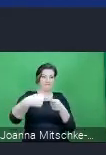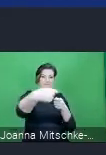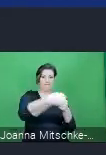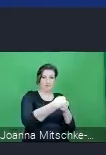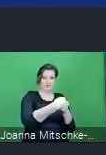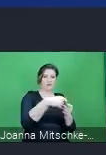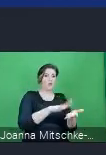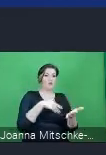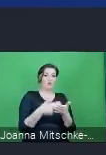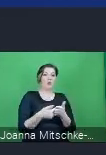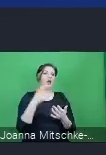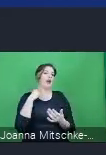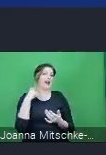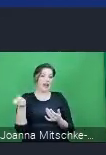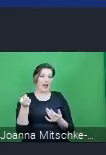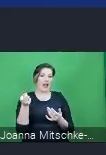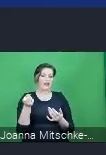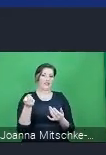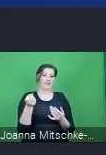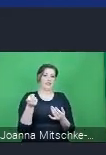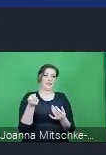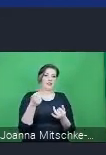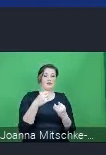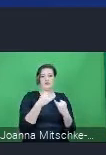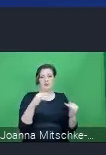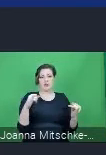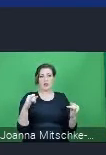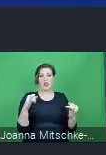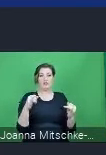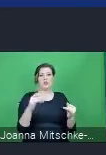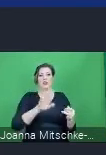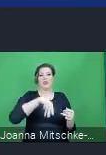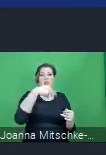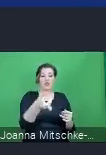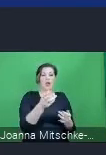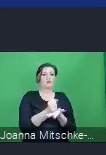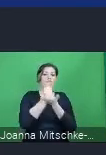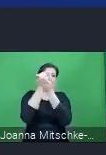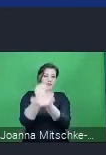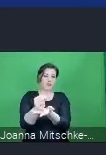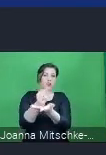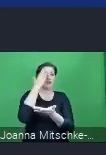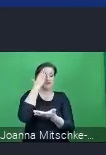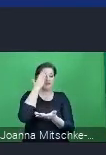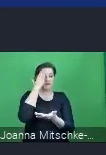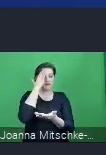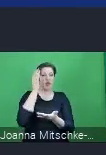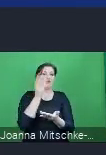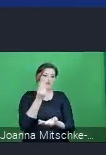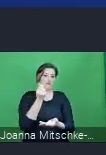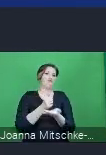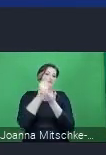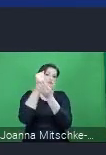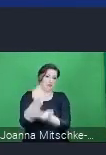planując, czy udzielając, czy inne podmioty uprawnione udzielając dotacji, żeby wiedziały na co te dotacje udzielać, czyli jak będzie